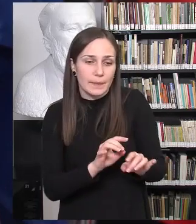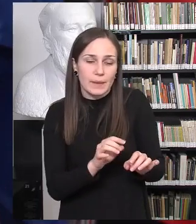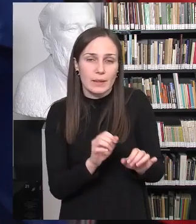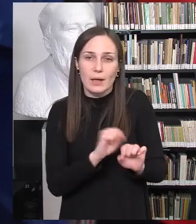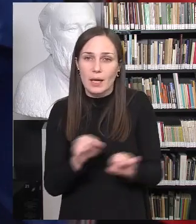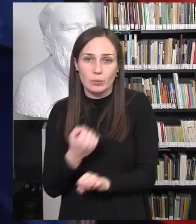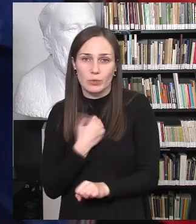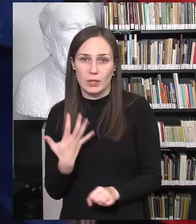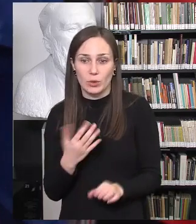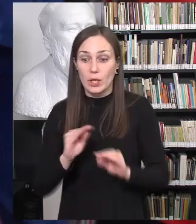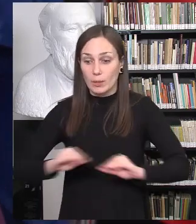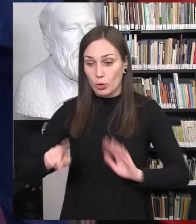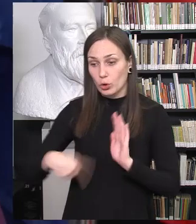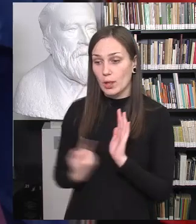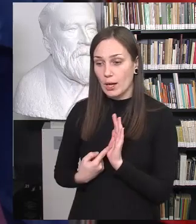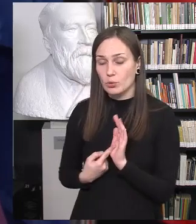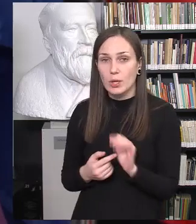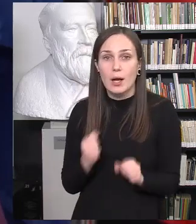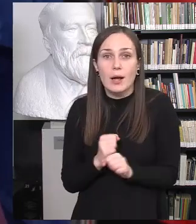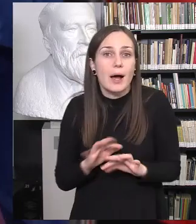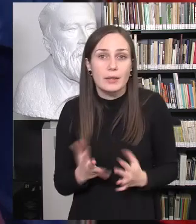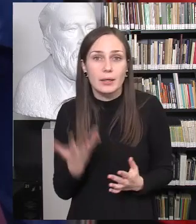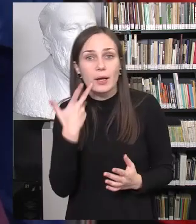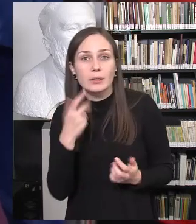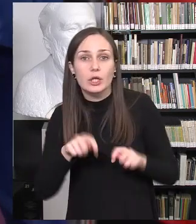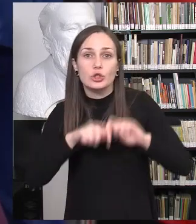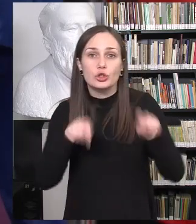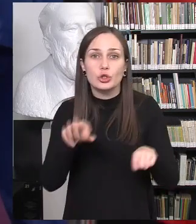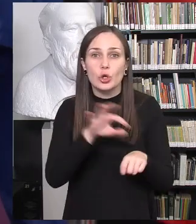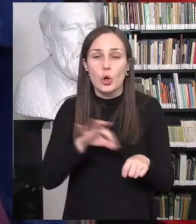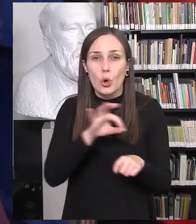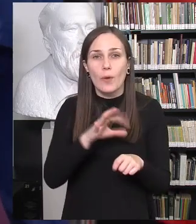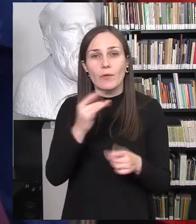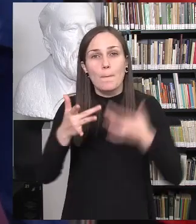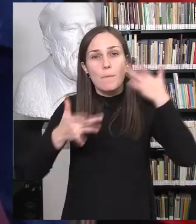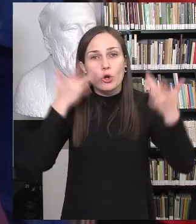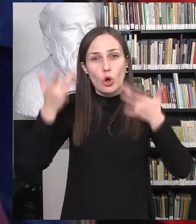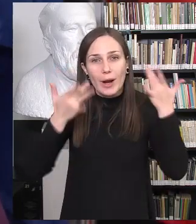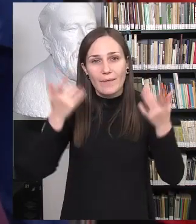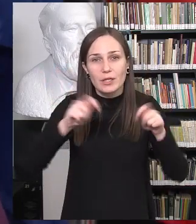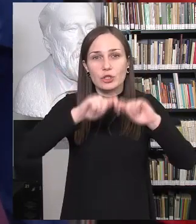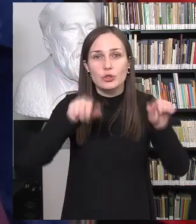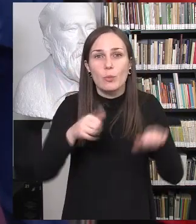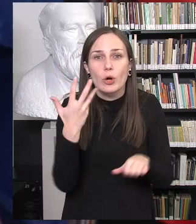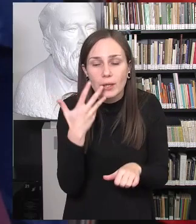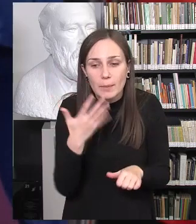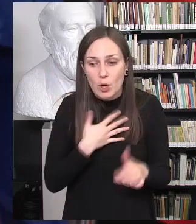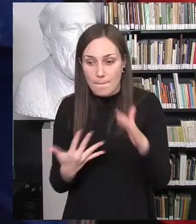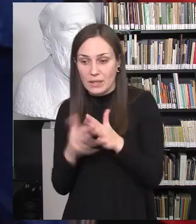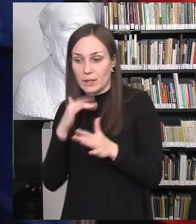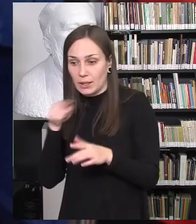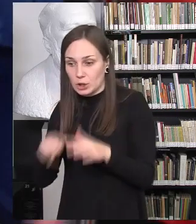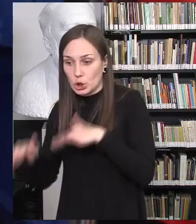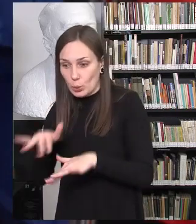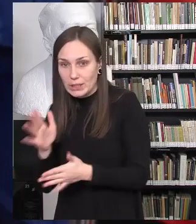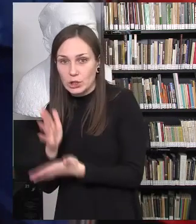mokytojai, o ką man daryti, nuo kada jau galiu pradėti kalbėti apie pornografiją, jeigu pas mano penktokus yra kažkoks tai atvejs, aš